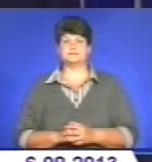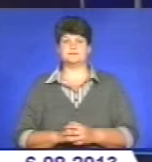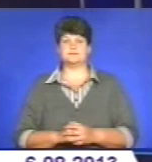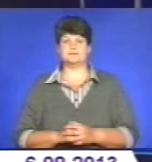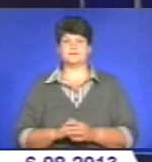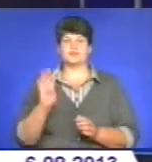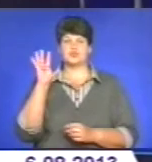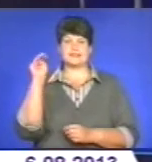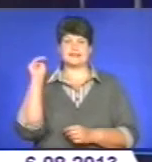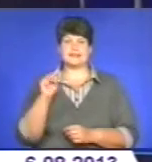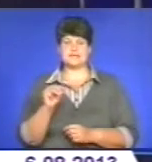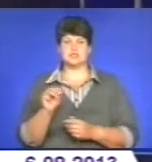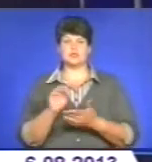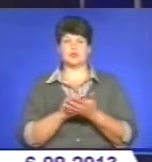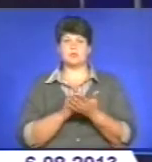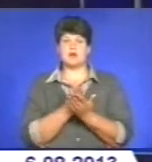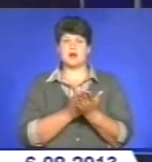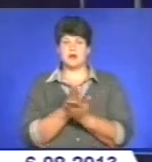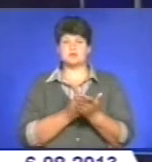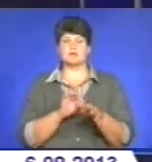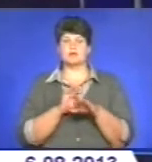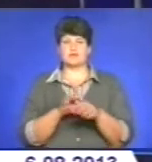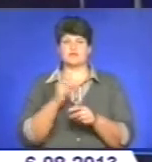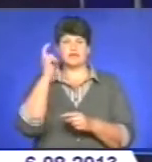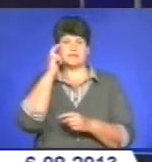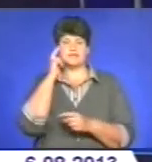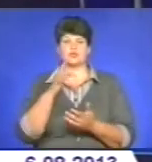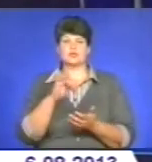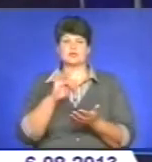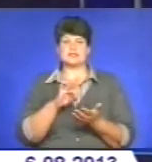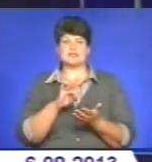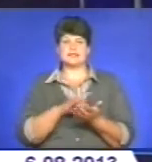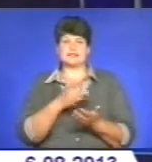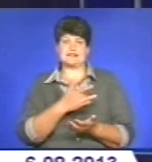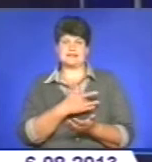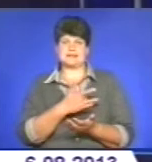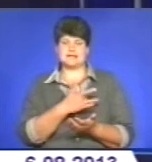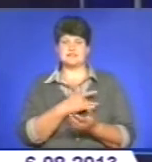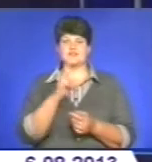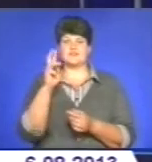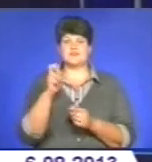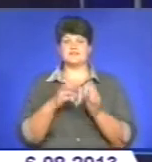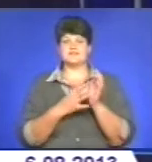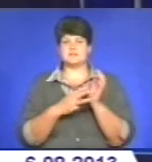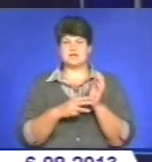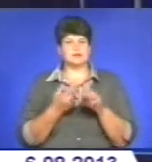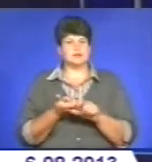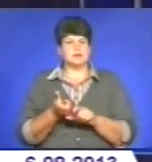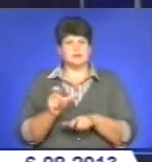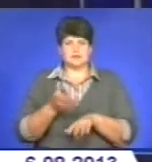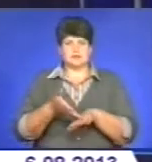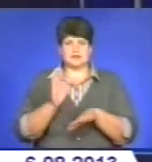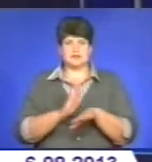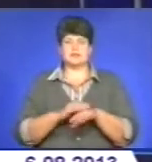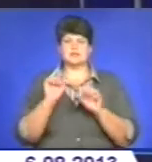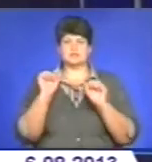Чотири тисячі операцій щороку проводять в Київському центрі серця. З них 270 – надскладні. Тільки потенціал